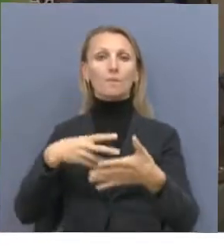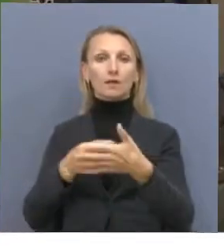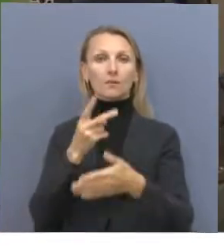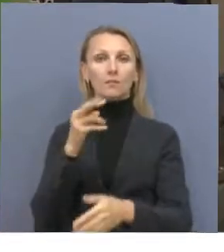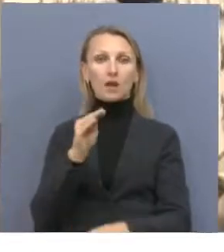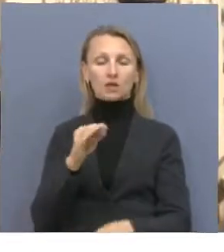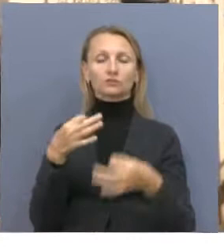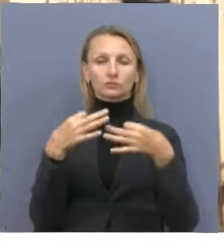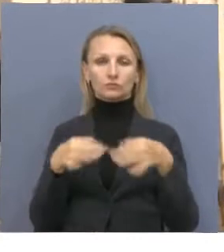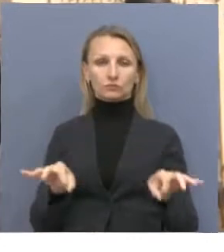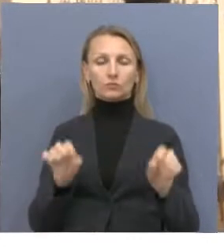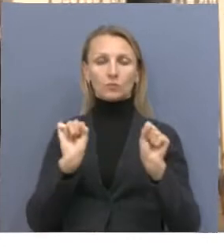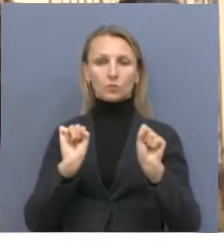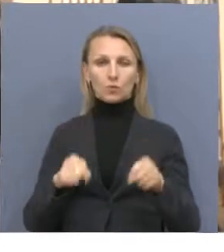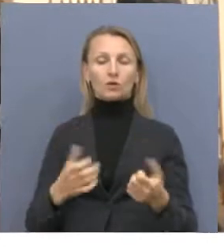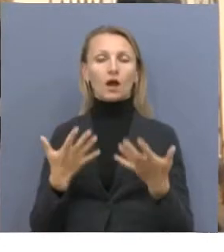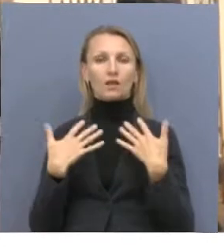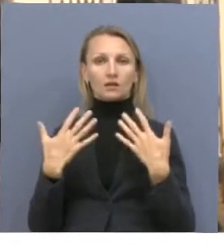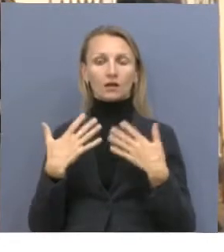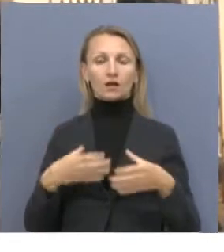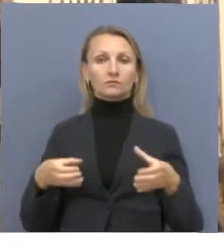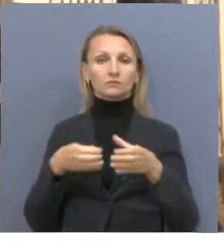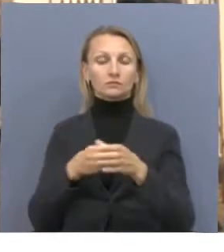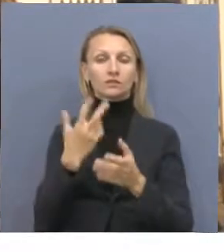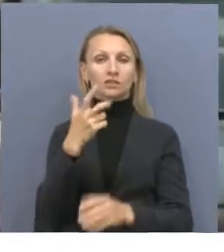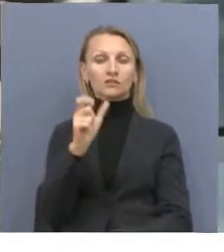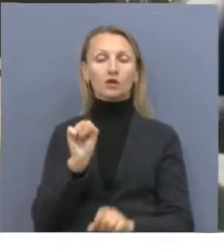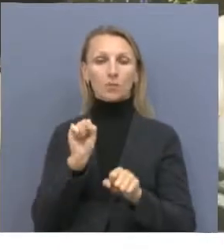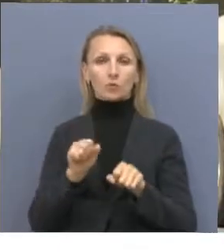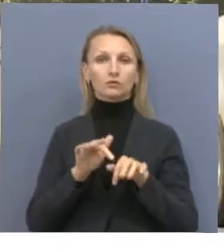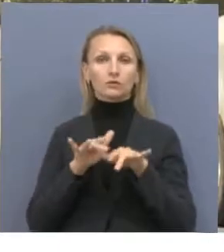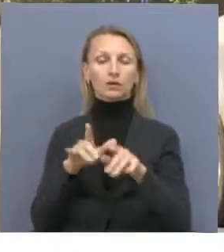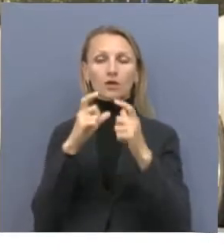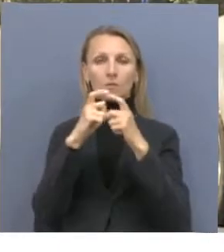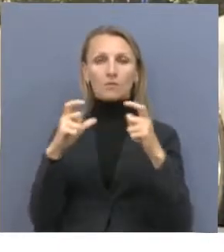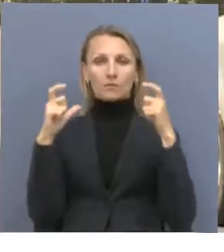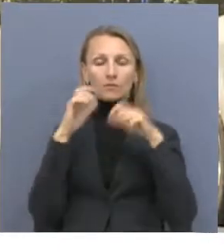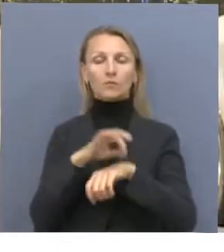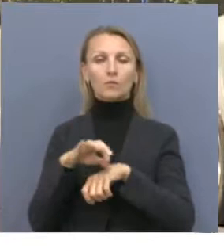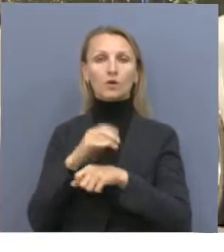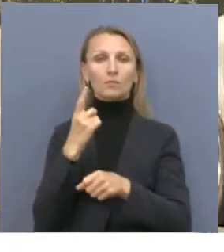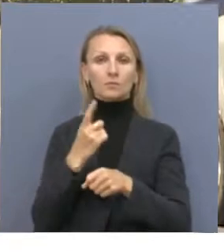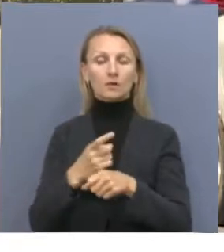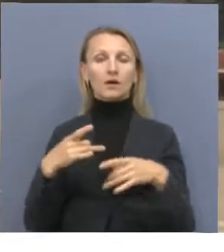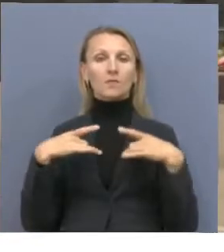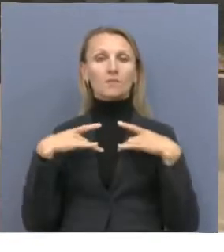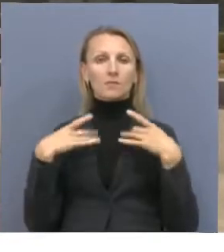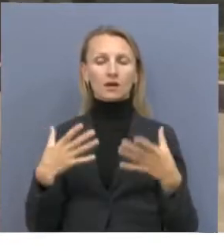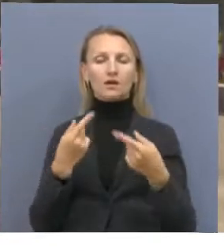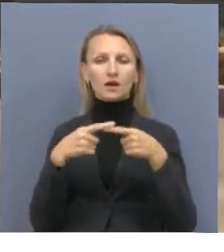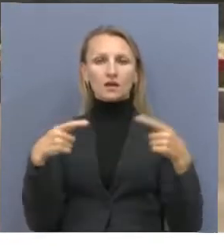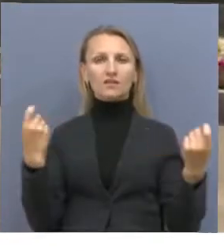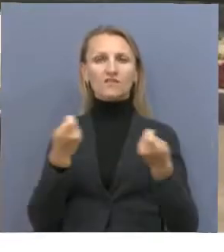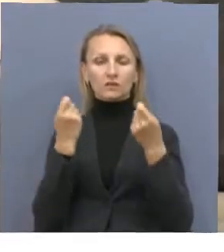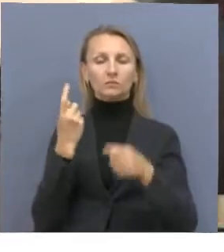В городских парках можно гулять в группе не более трех человек. Обязательно ношение масок. Торжества и семейные праздники не разрешаются.